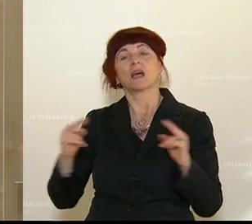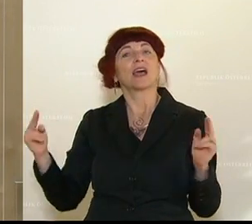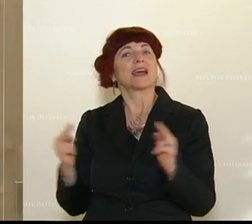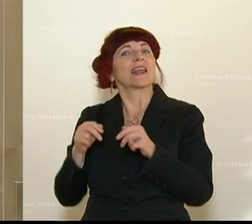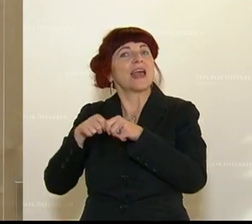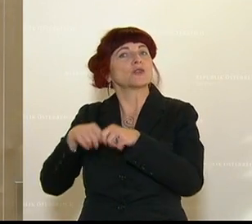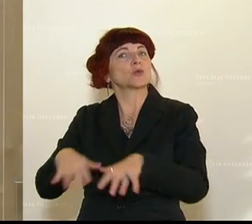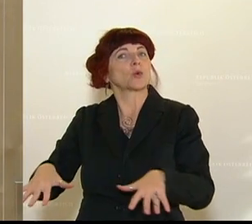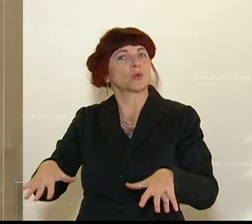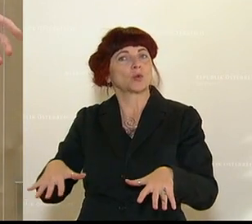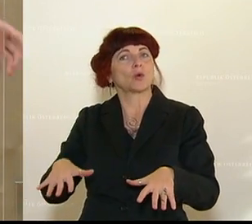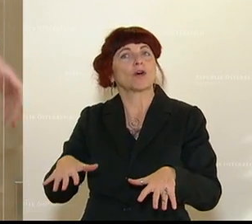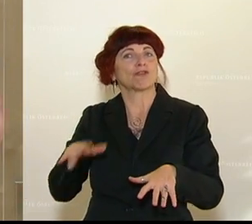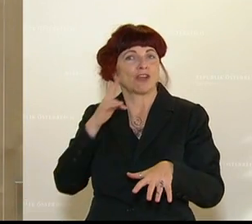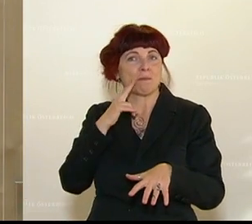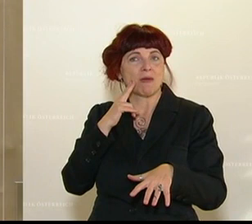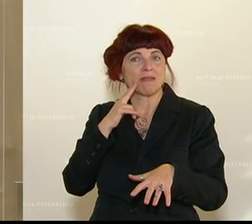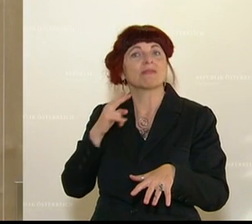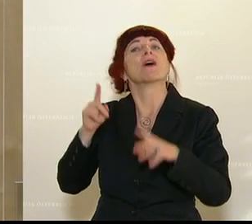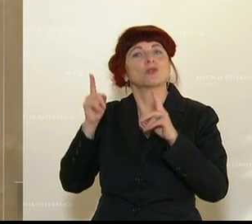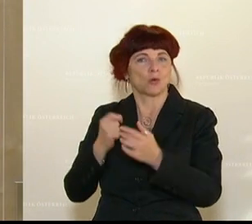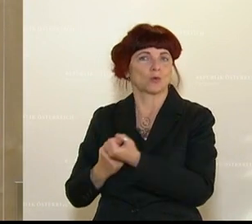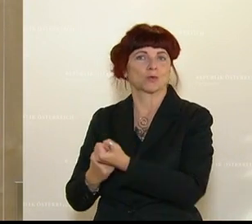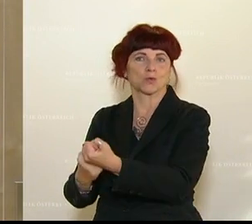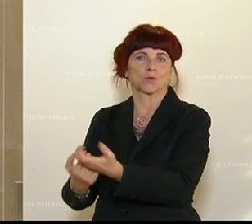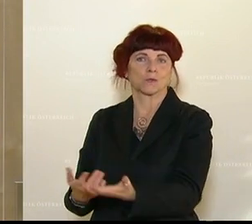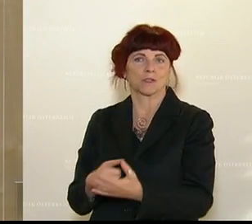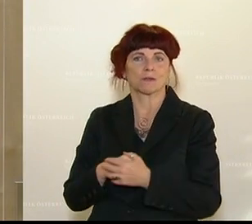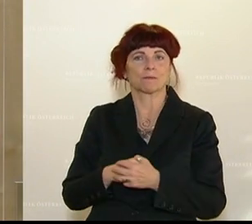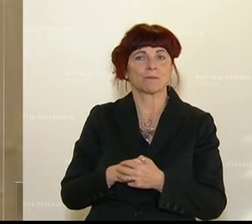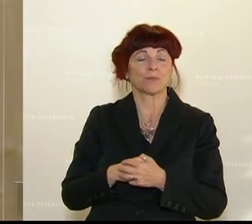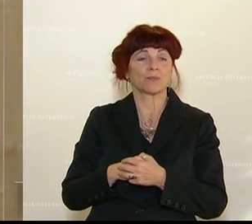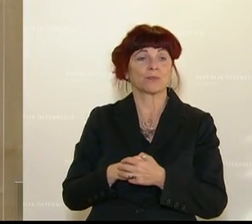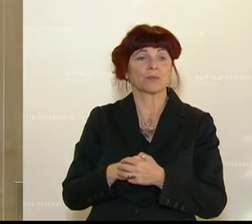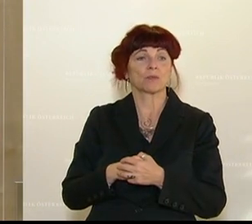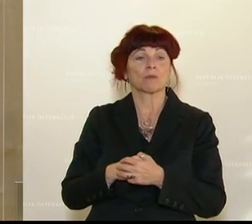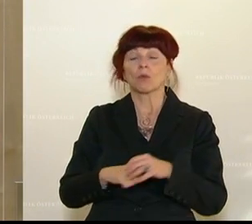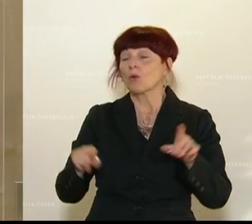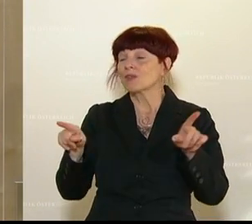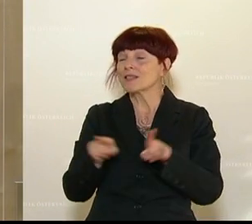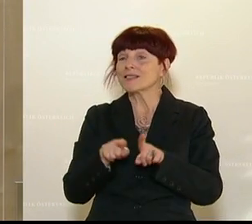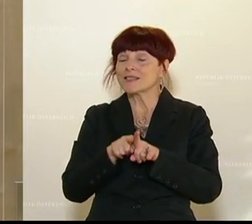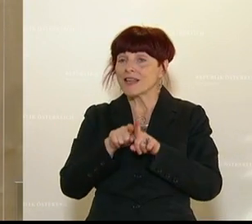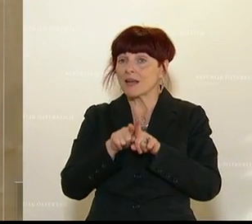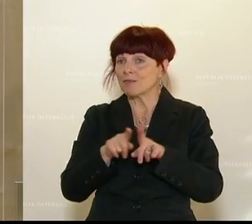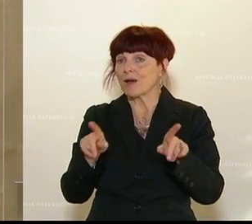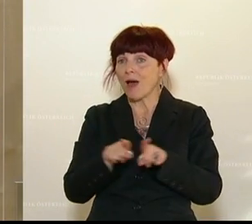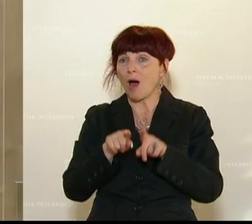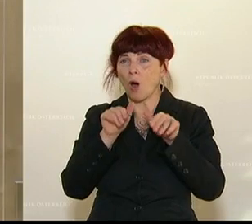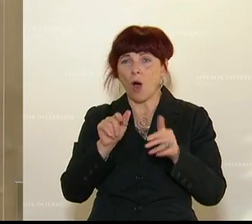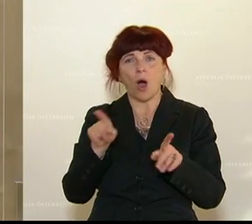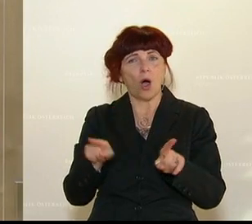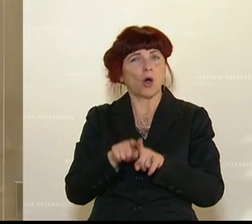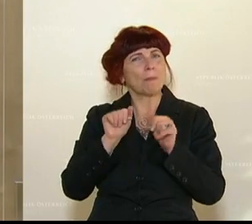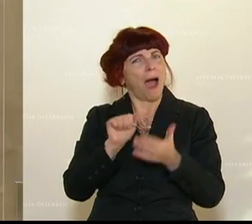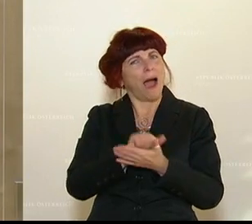familiär geführte Betriebe unterstützen. Und genauso müssen wir am Anfang quasi